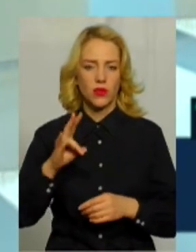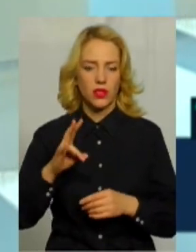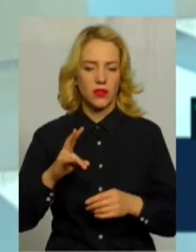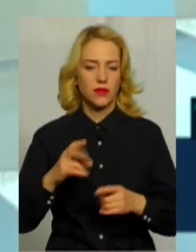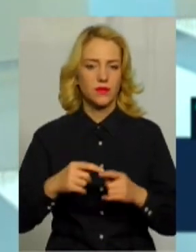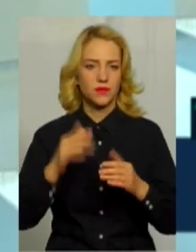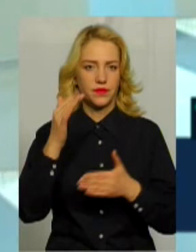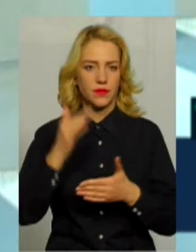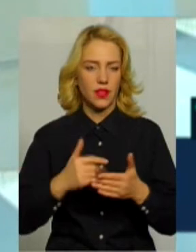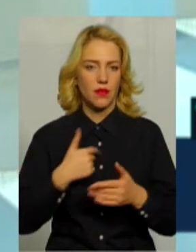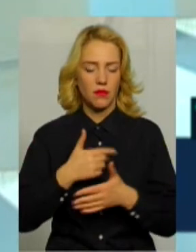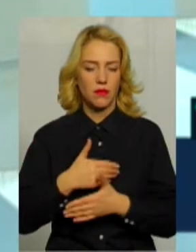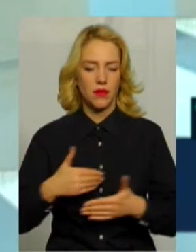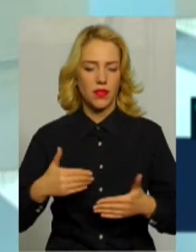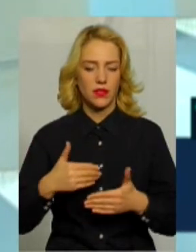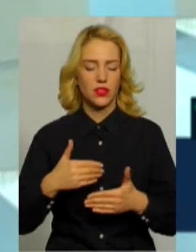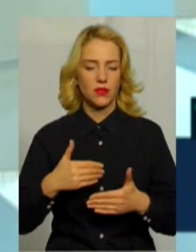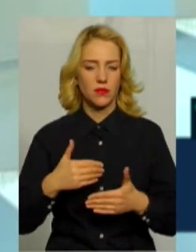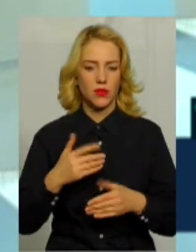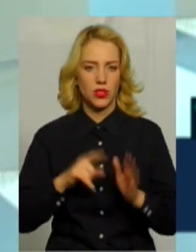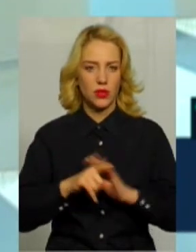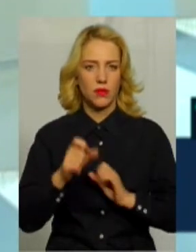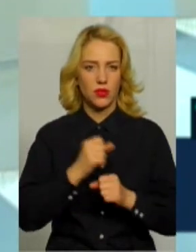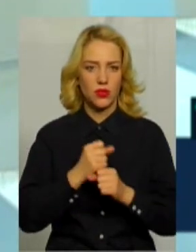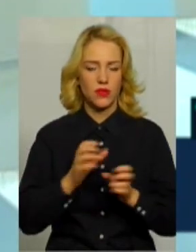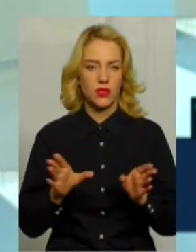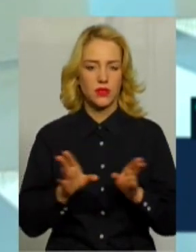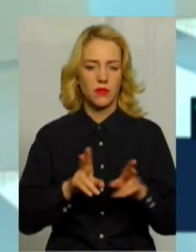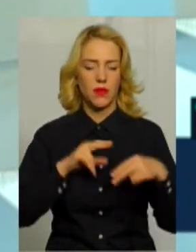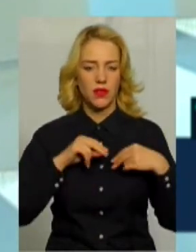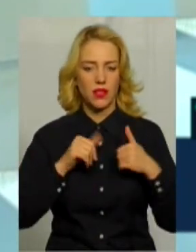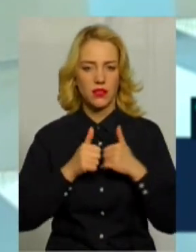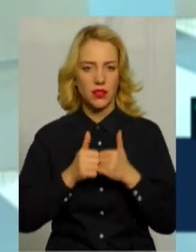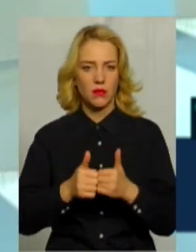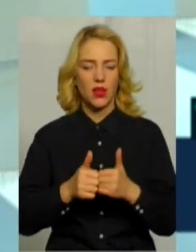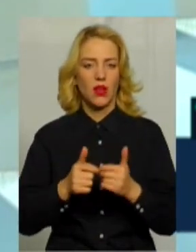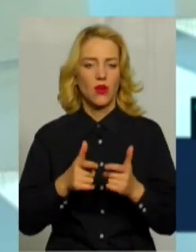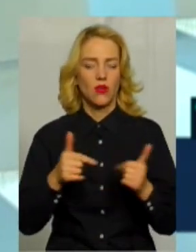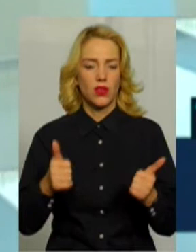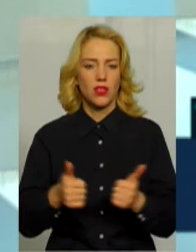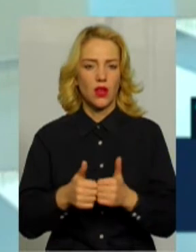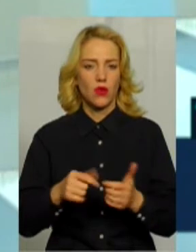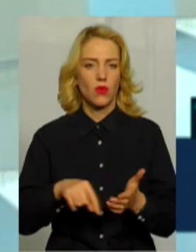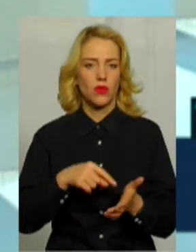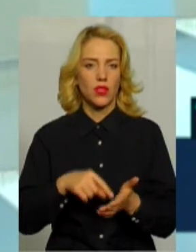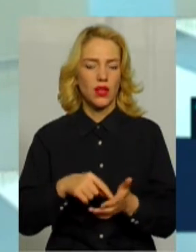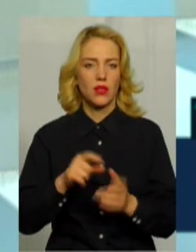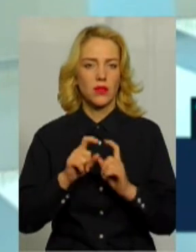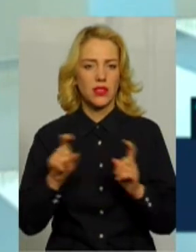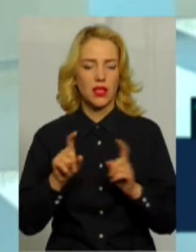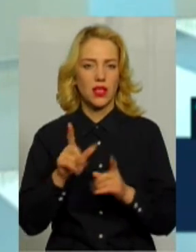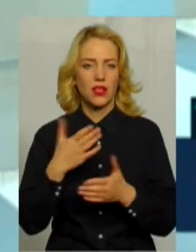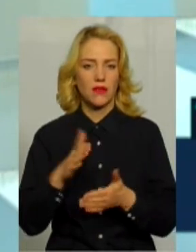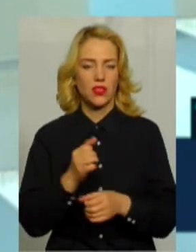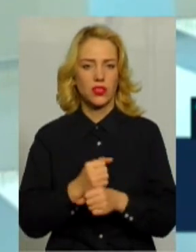наш центр почав працювати спільно з нашими партнерськими організаціями, комунальними закладами, які діють вже